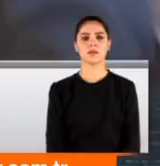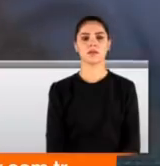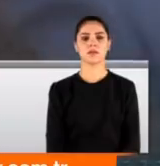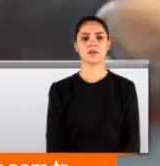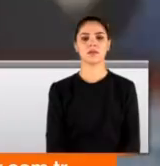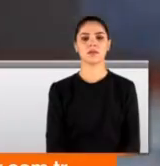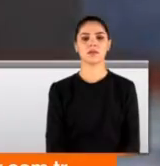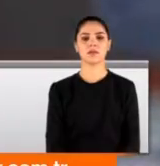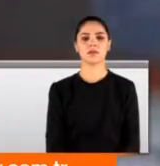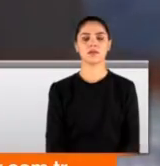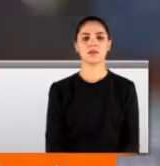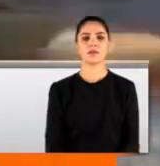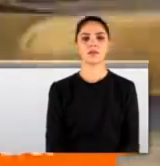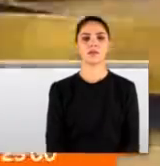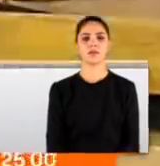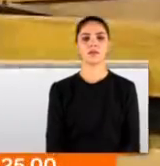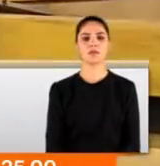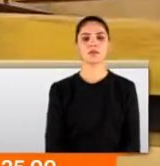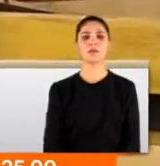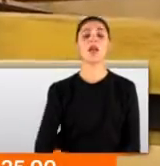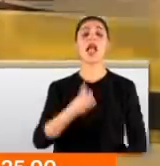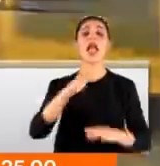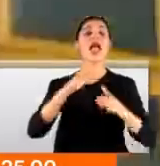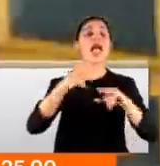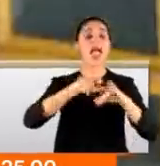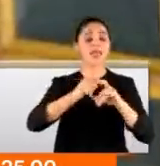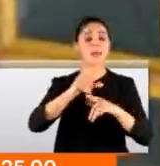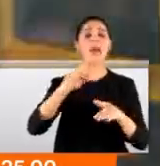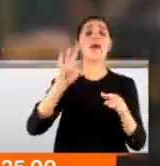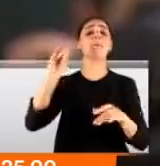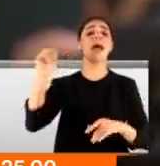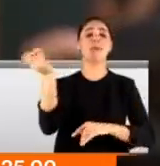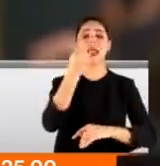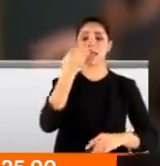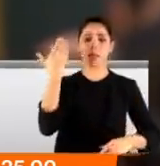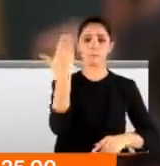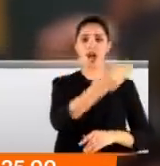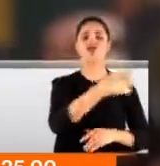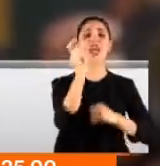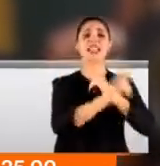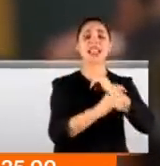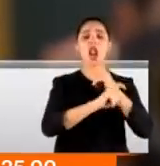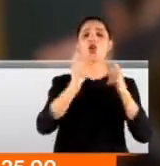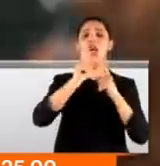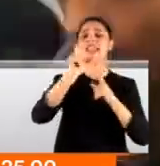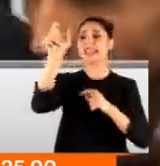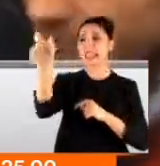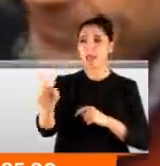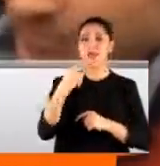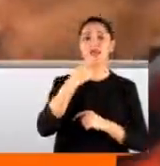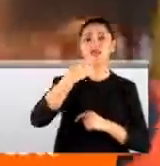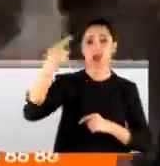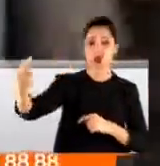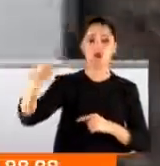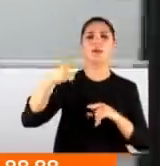denilecekse asıl mafya odur. HDP'liler MHP lideri Devlet Bahçeli'nin terörist Demirtaş sözlerine Alaattin